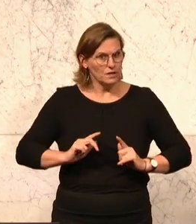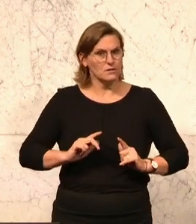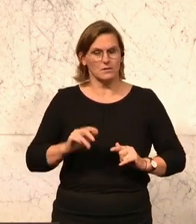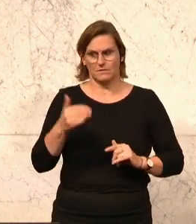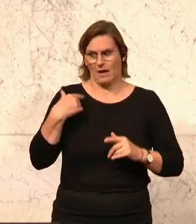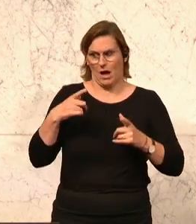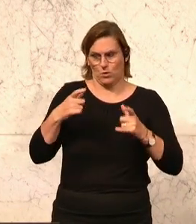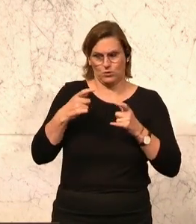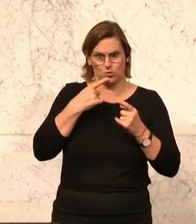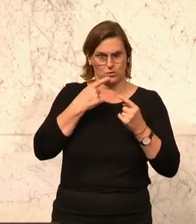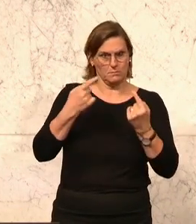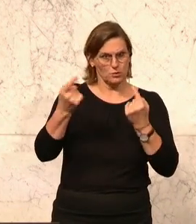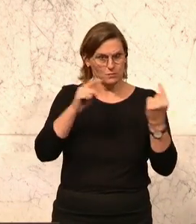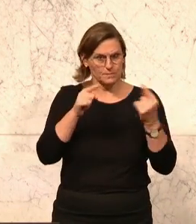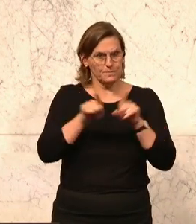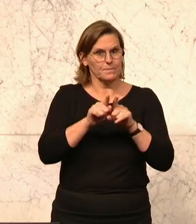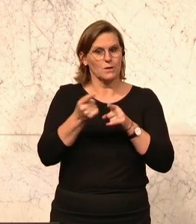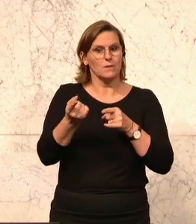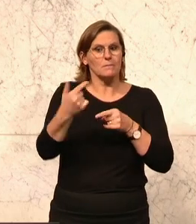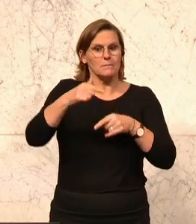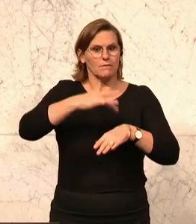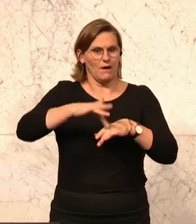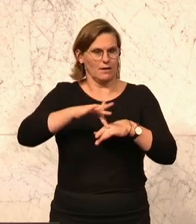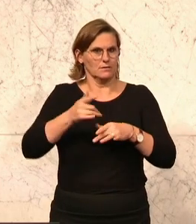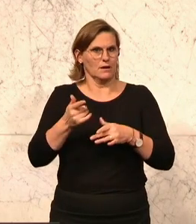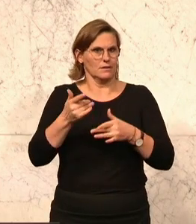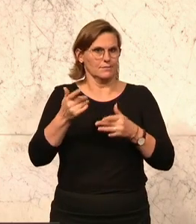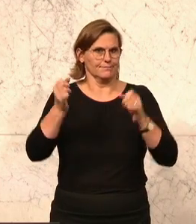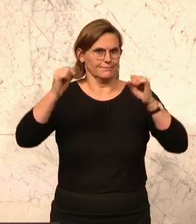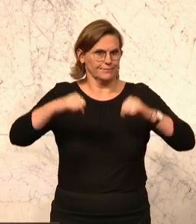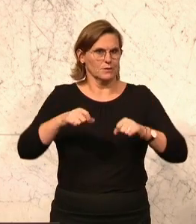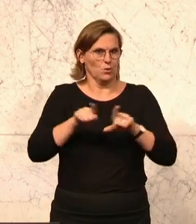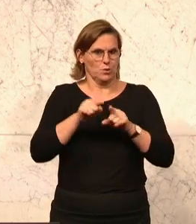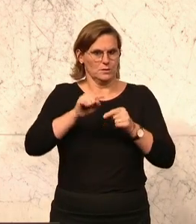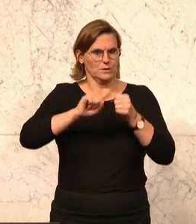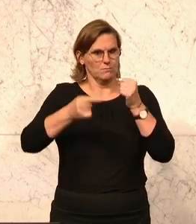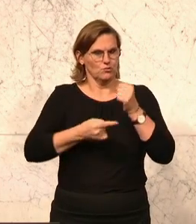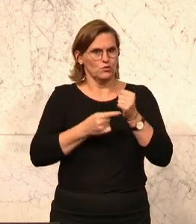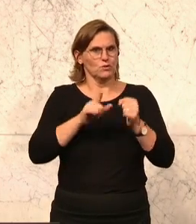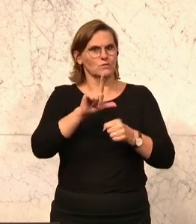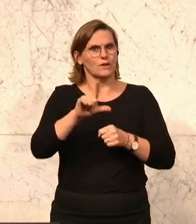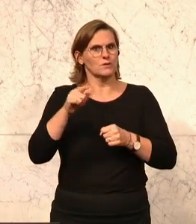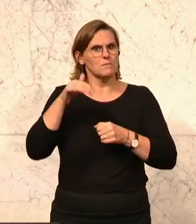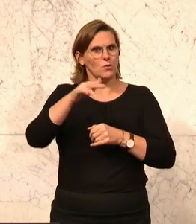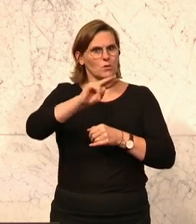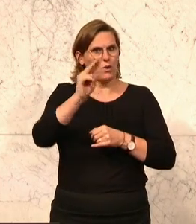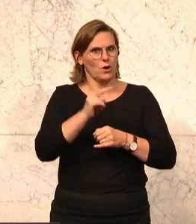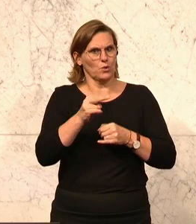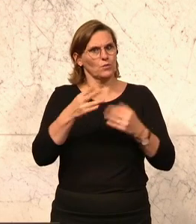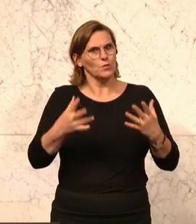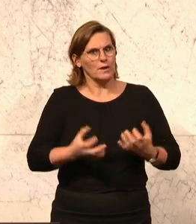Ausschuss gehabt und wir werden es am Freitag auch beschließen, dass in diesem Budget auch 22 Millionen Euro zusätzlich für unsere Rettungs und